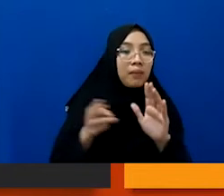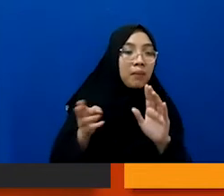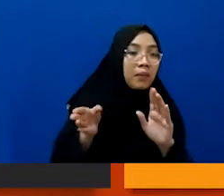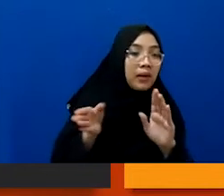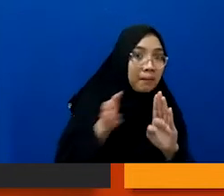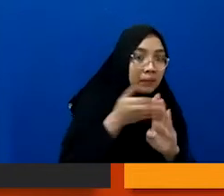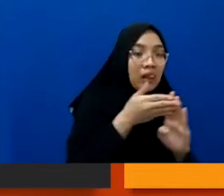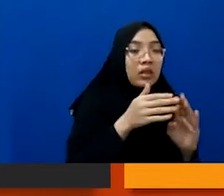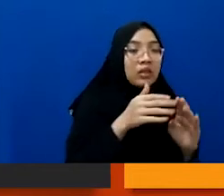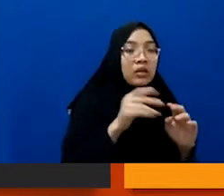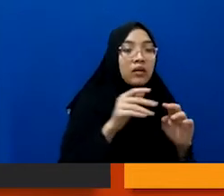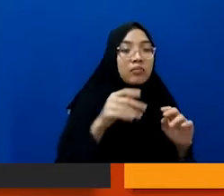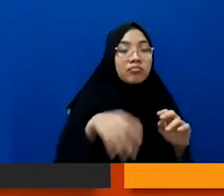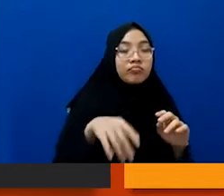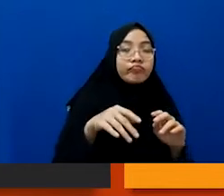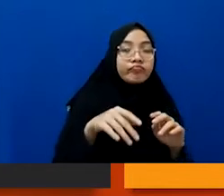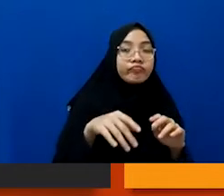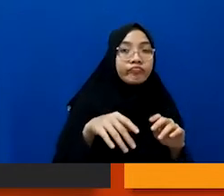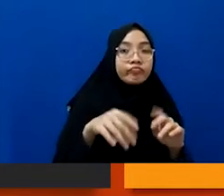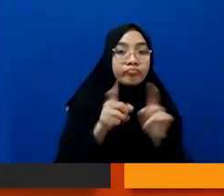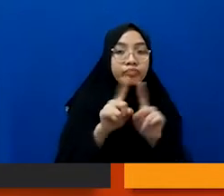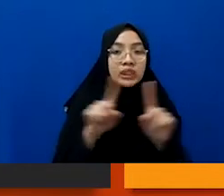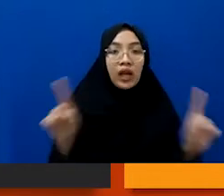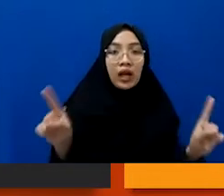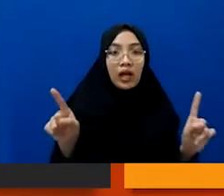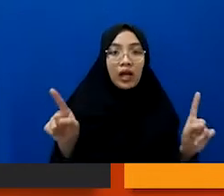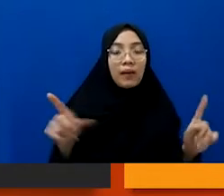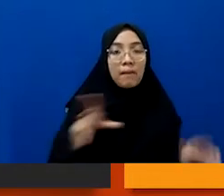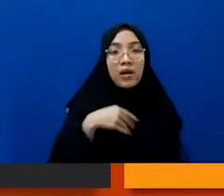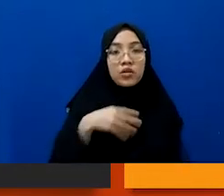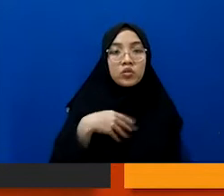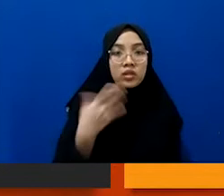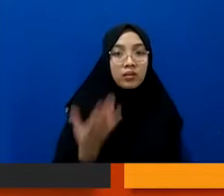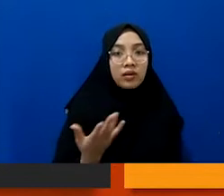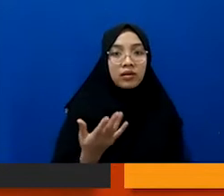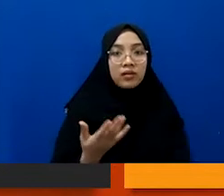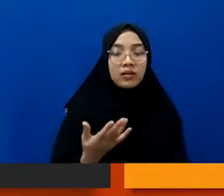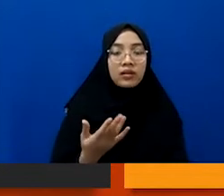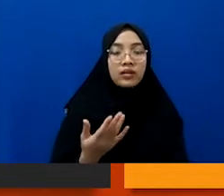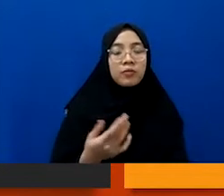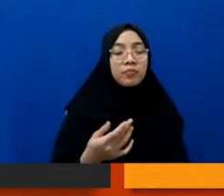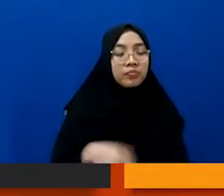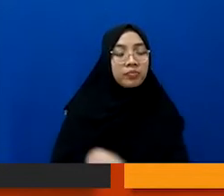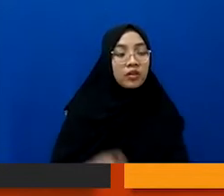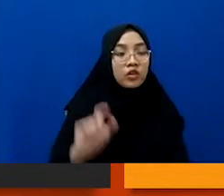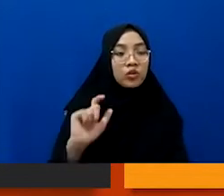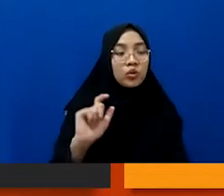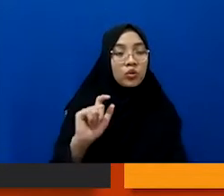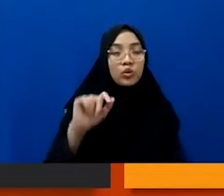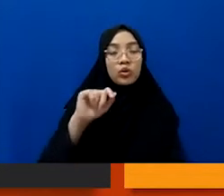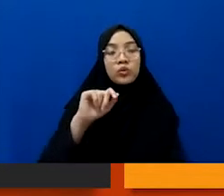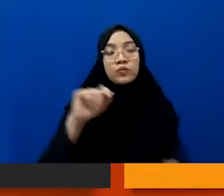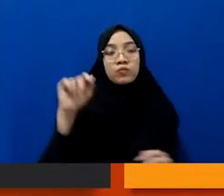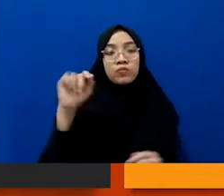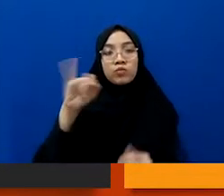penyamaran berjara nah jarak ini bisa misalnya jurnalisnya melakukan